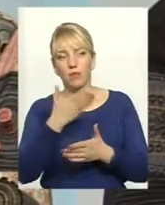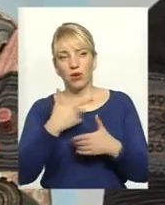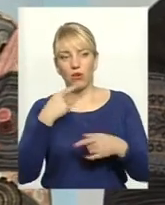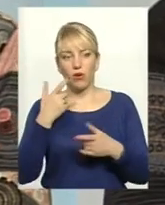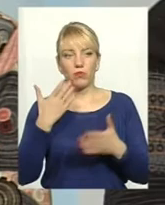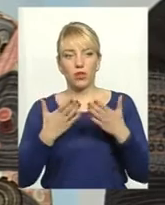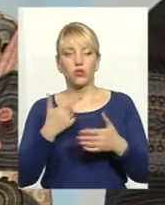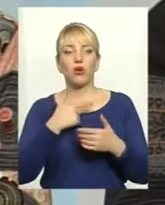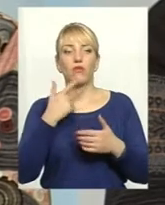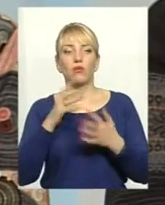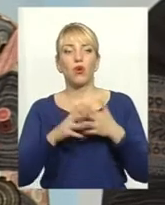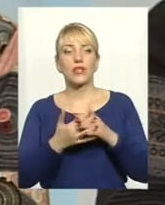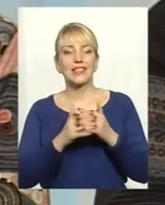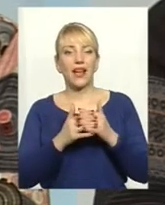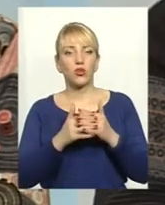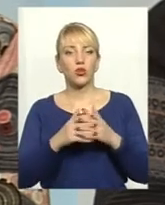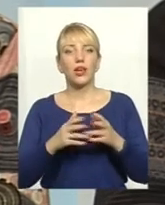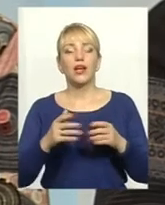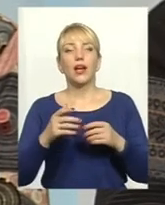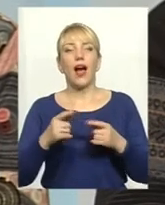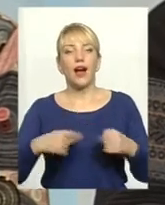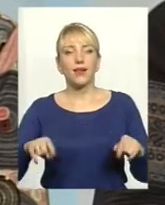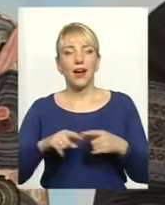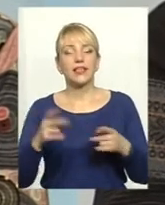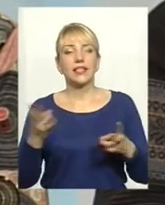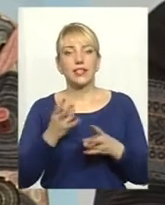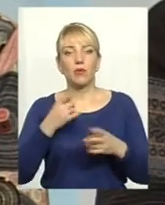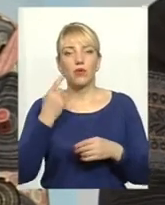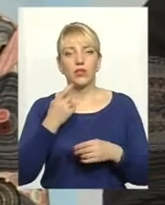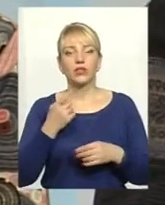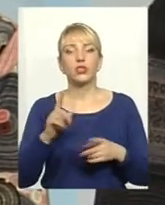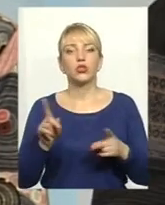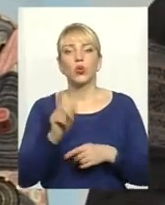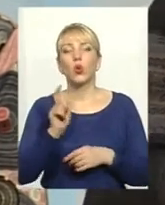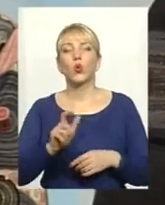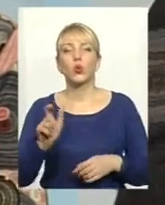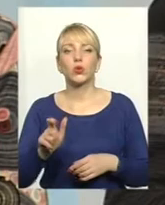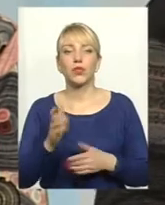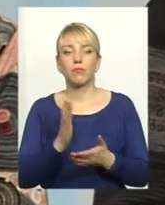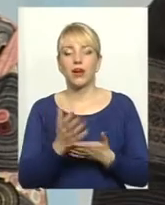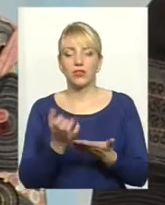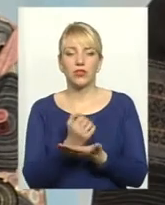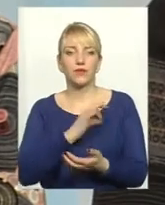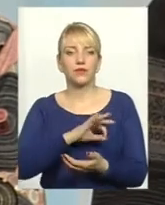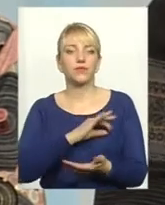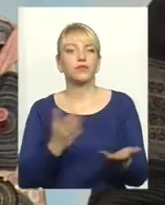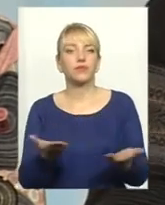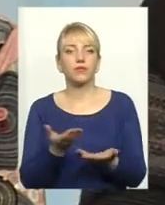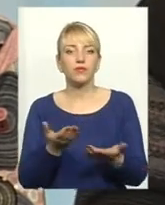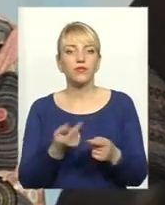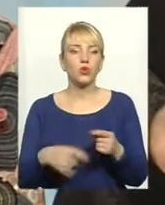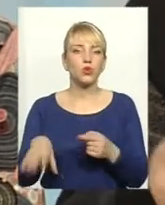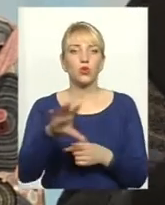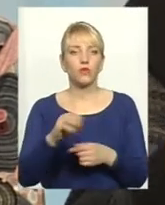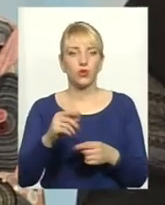аграрний сектор, село, треба говорити в двох аспектах. Що люди мають з тої всього і модернізації сьогодні, з того всього,